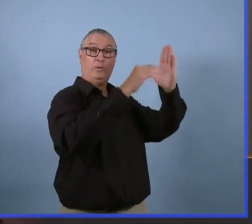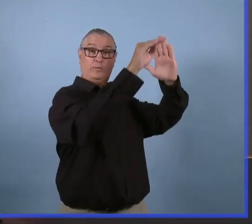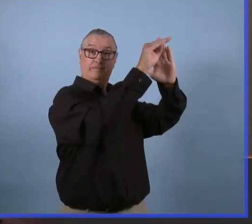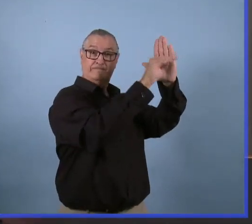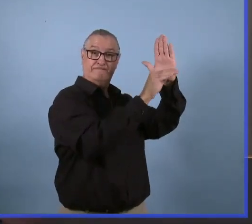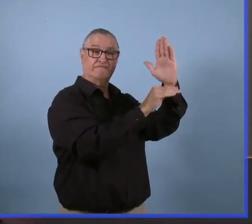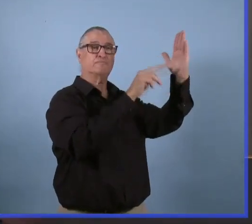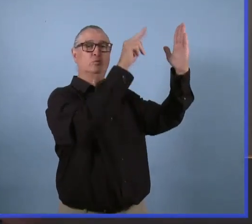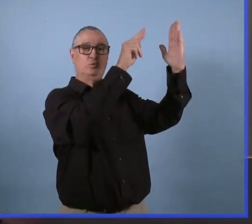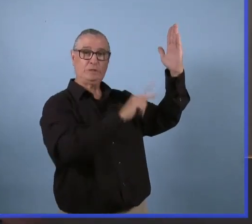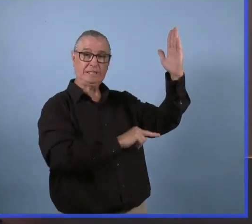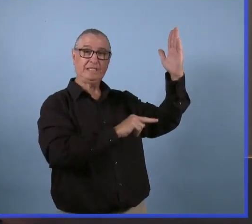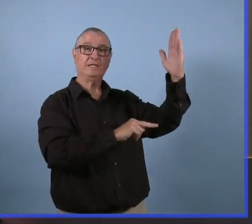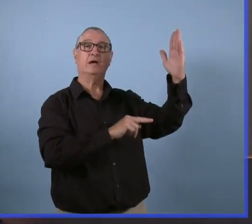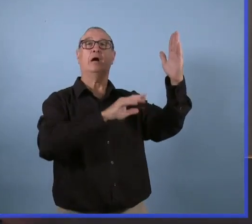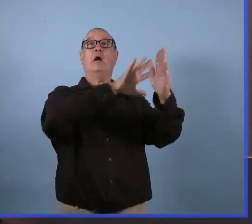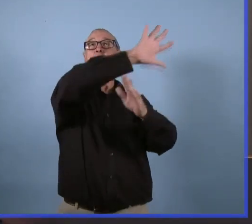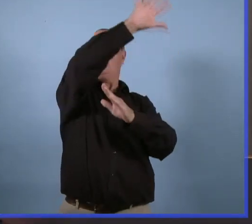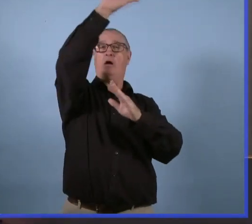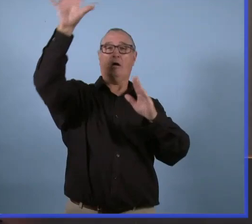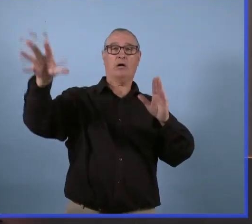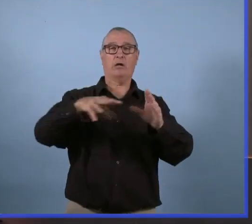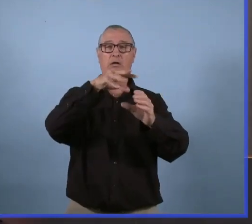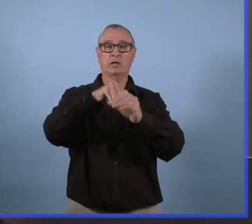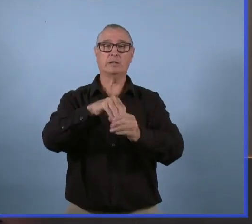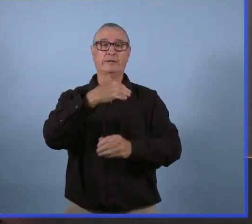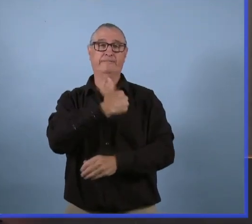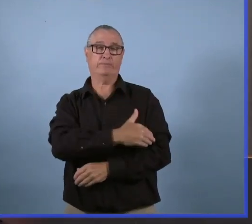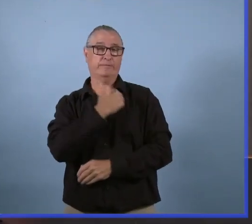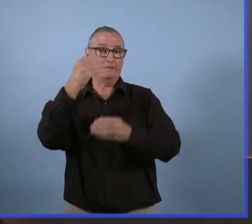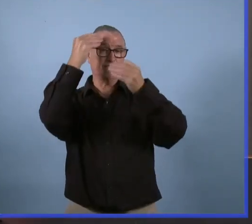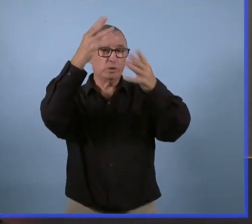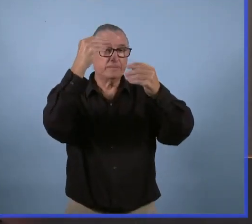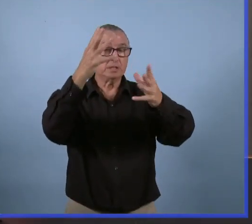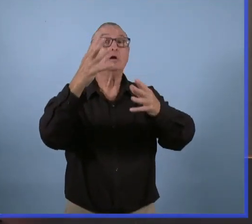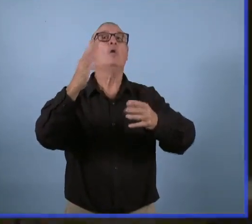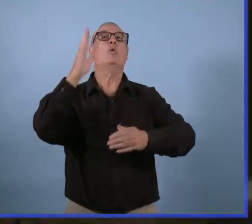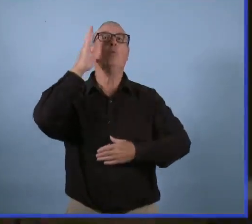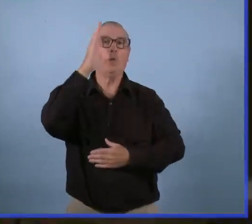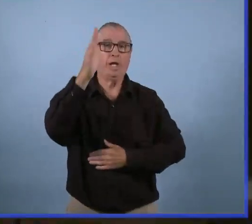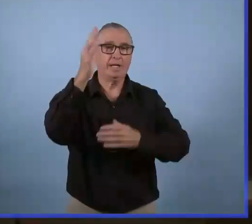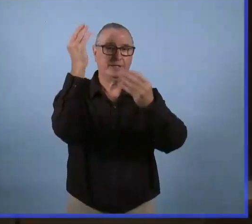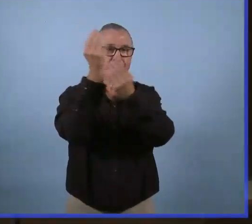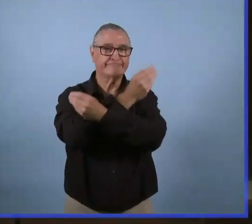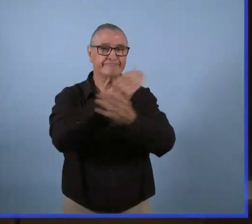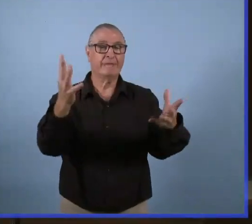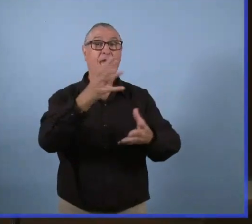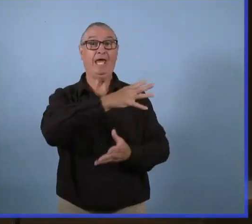les facteurs. Encore une fois, quand les renseignements sont disponibles, nous les rendrons publics.